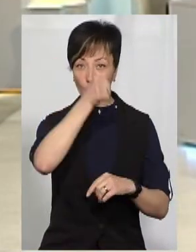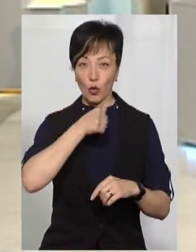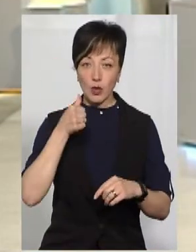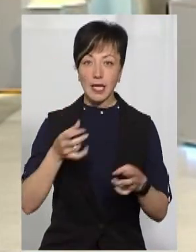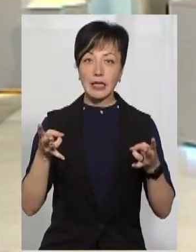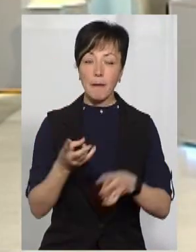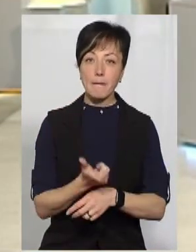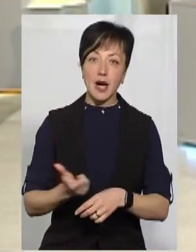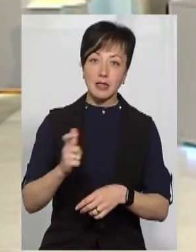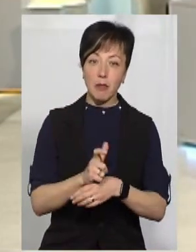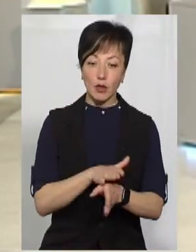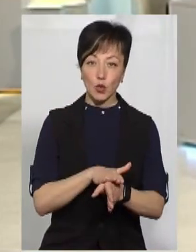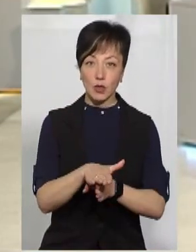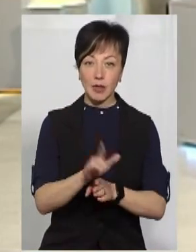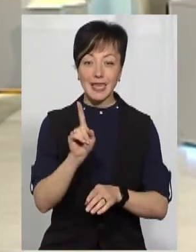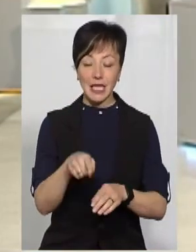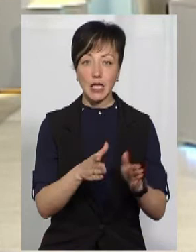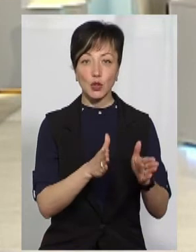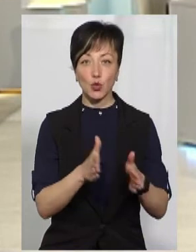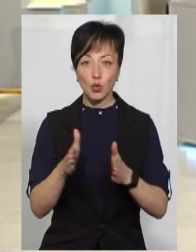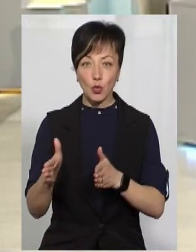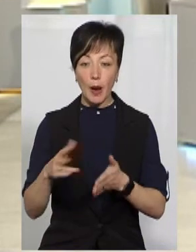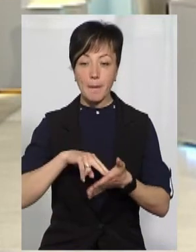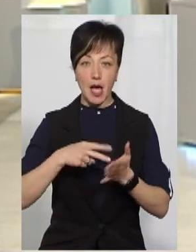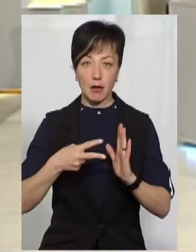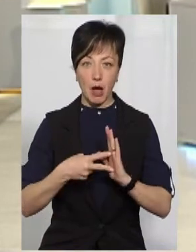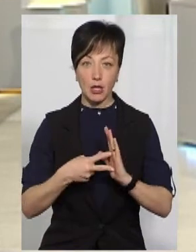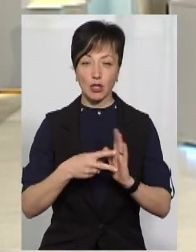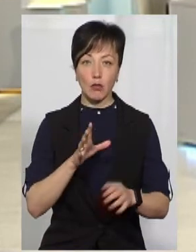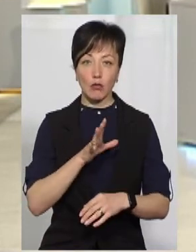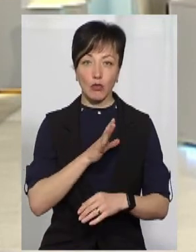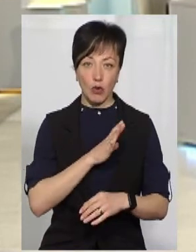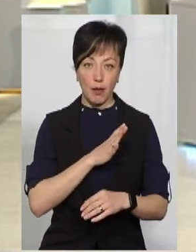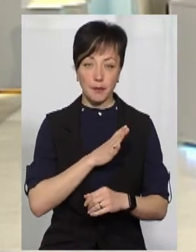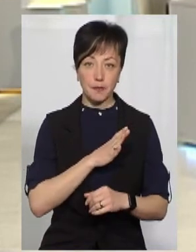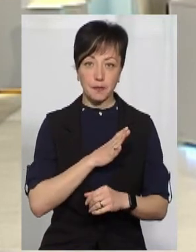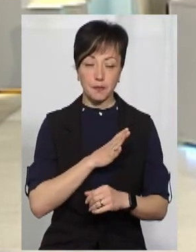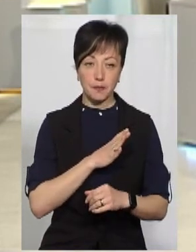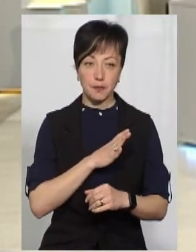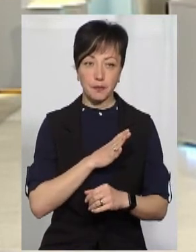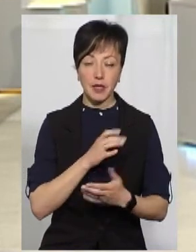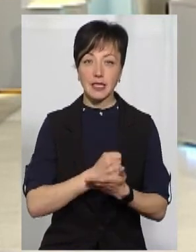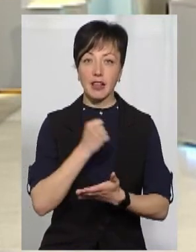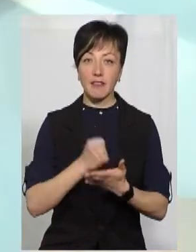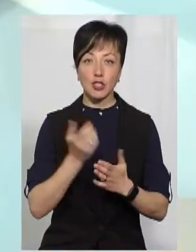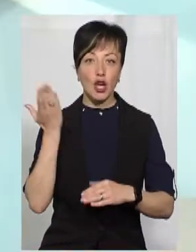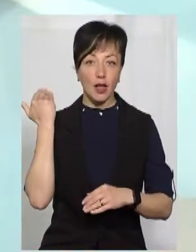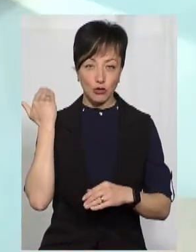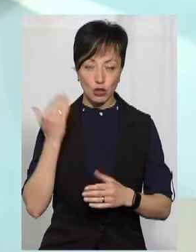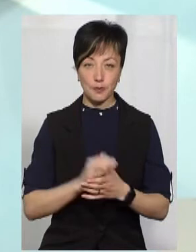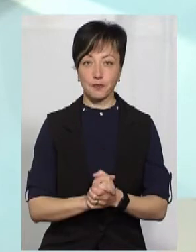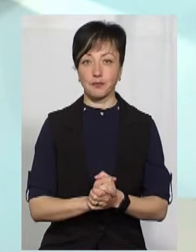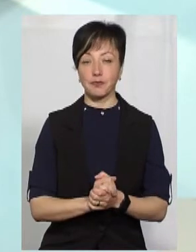треба максимально дотриматися тієї структури, яка передбачена безпосередньо затвердженою раніше